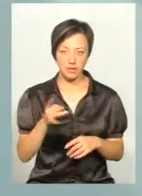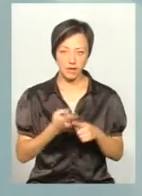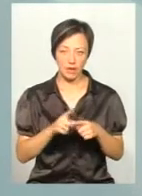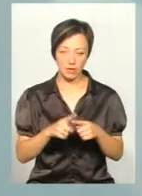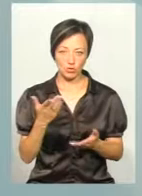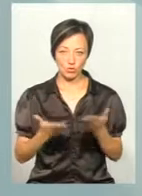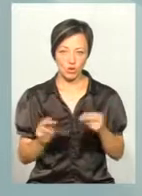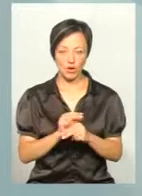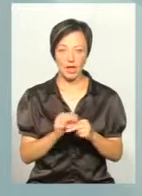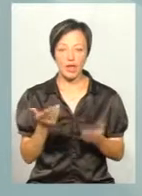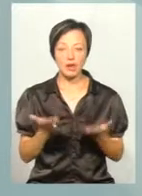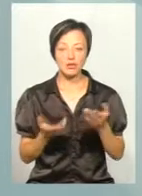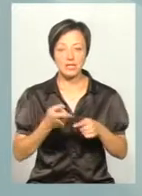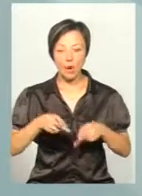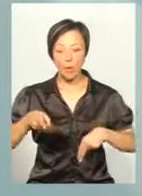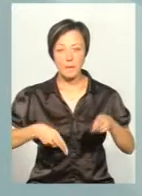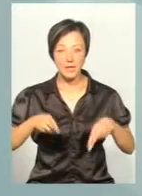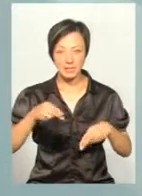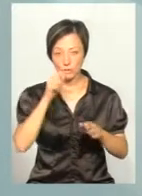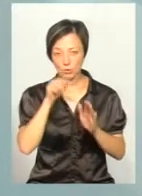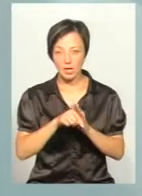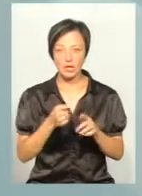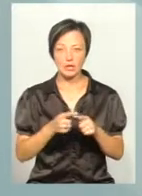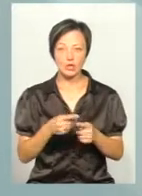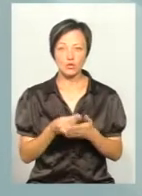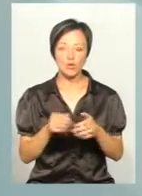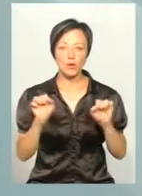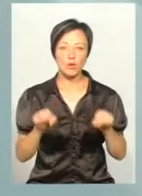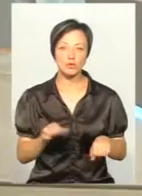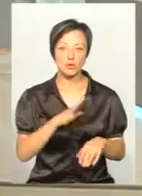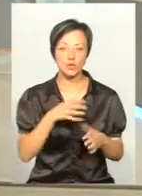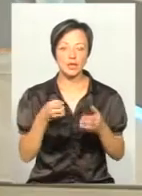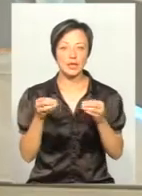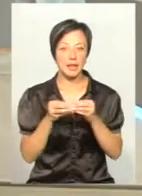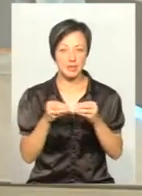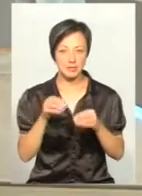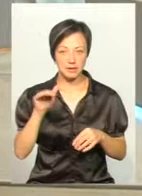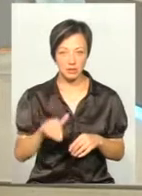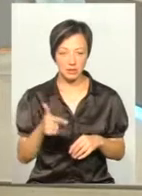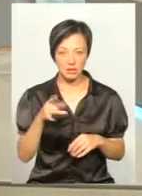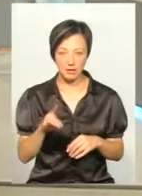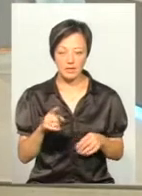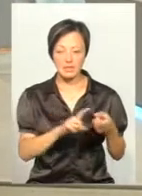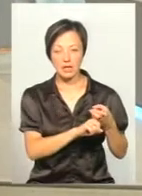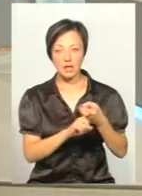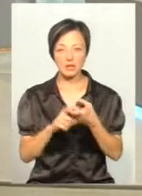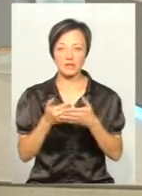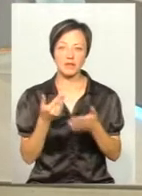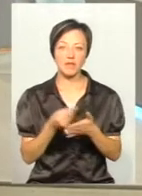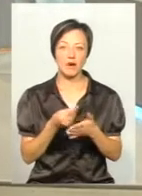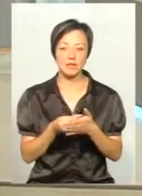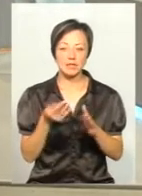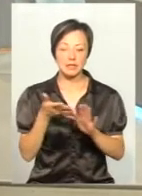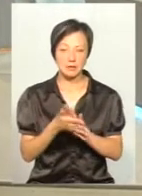лікування. Якщо це операційне втручання, ця сума може бути до 10 тисяч гривень, теж в залежності від вартості